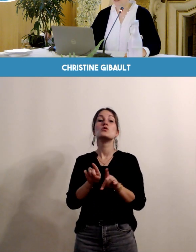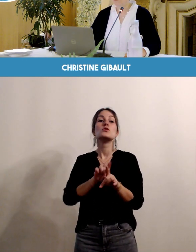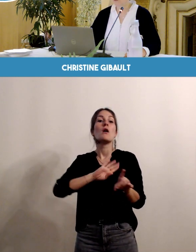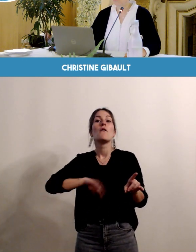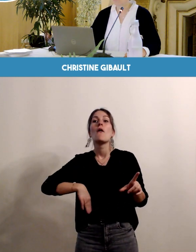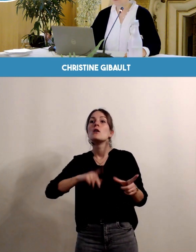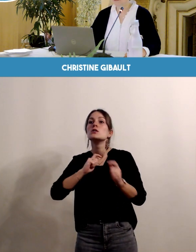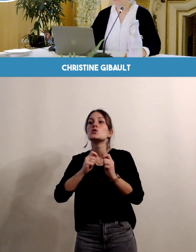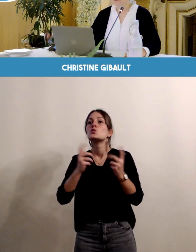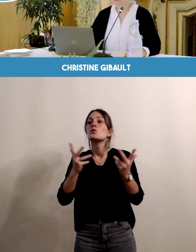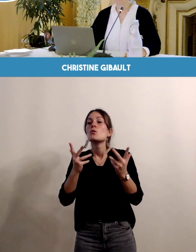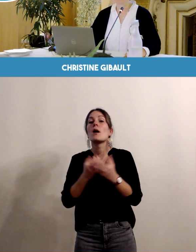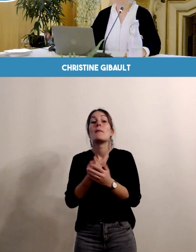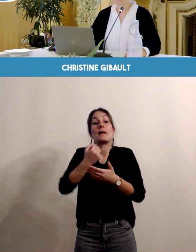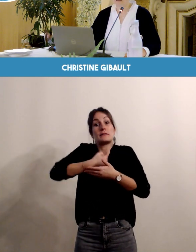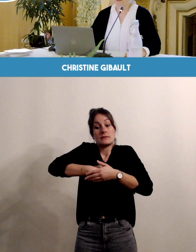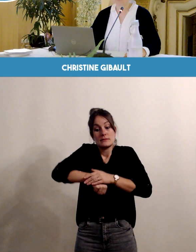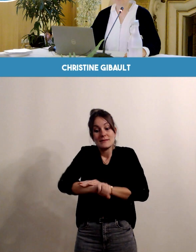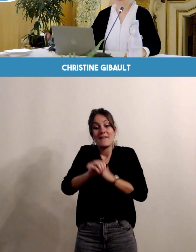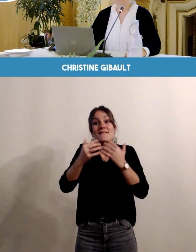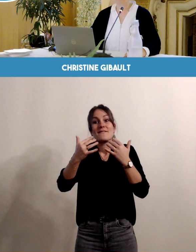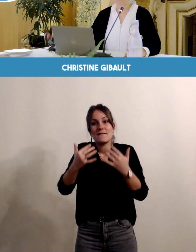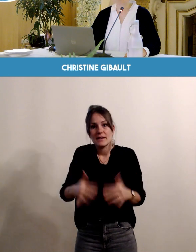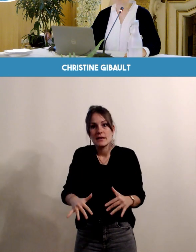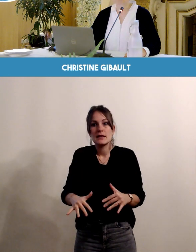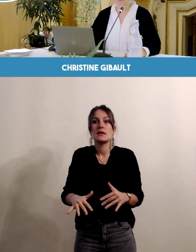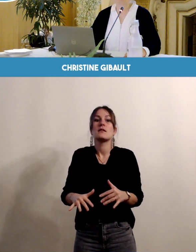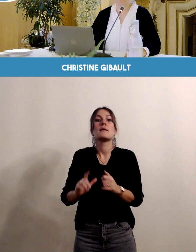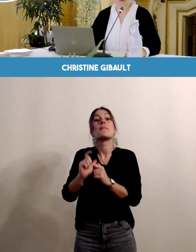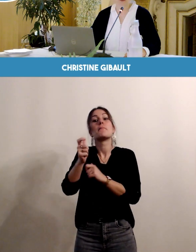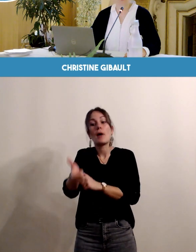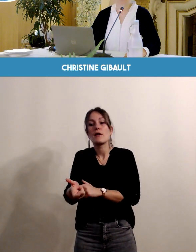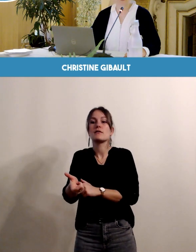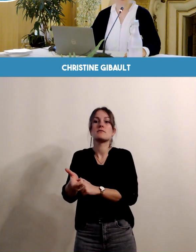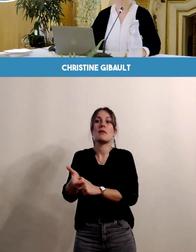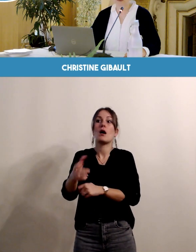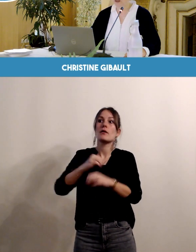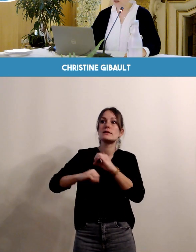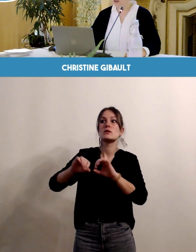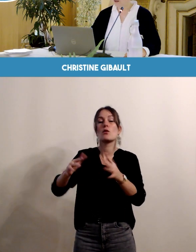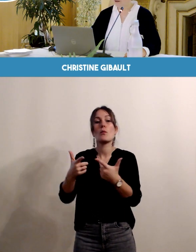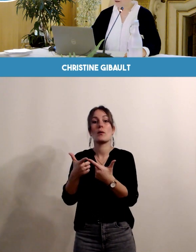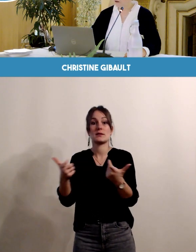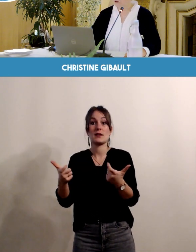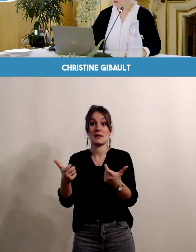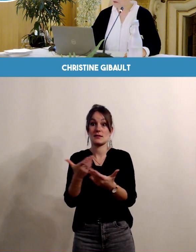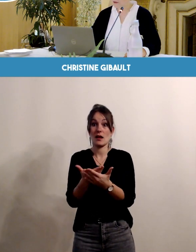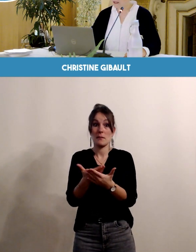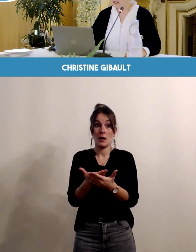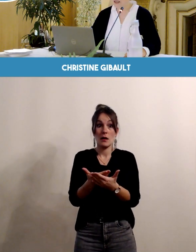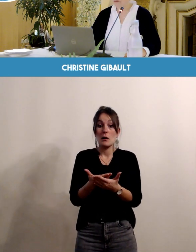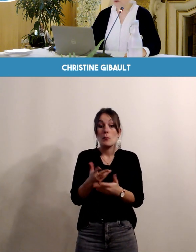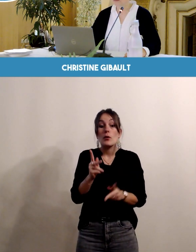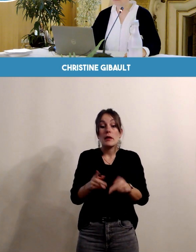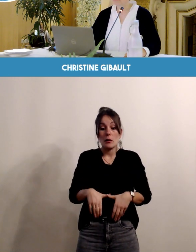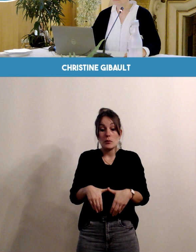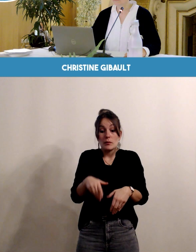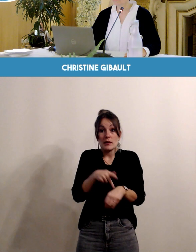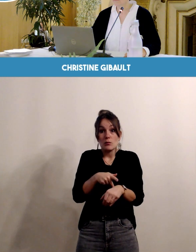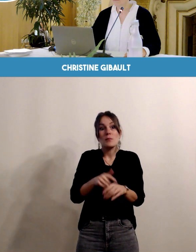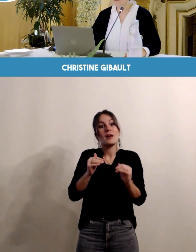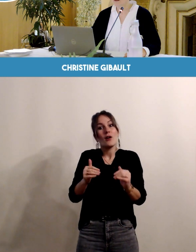on voit les modalités de suivi post-natal dès la grossesse puisqu'il est souvent très important d'anticiper ces éléments.